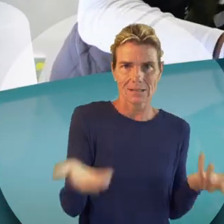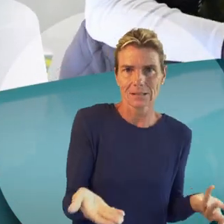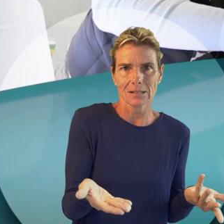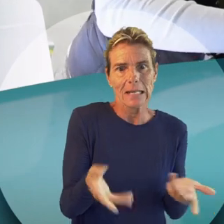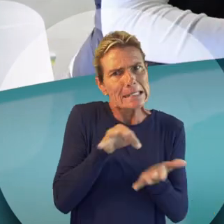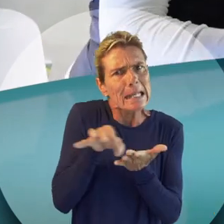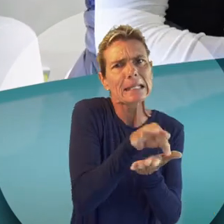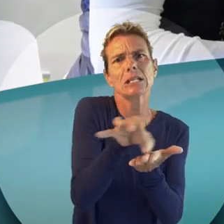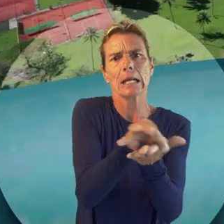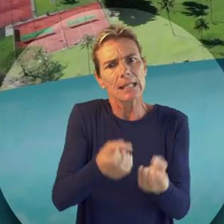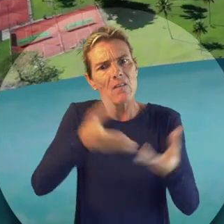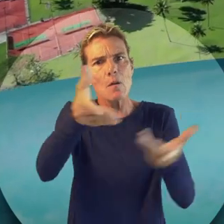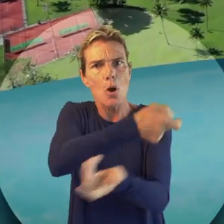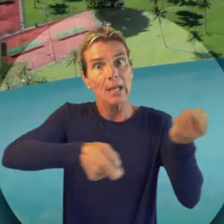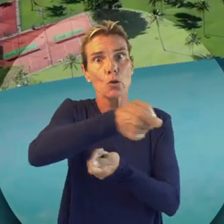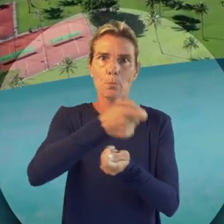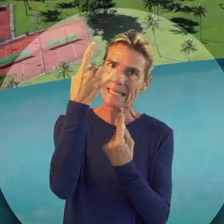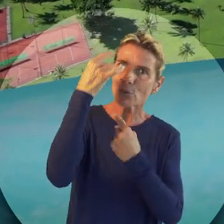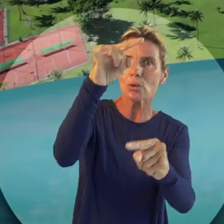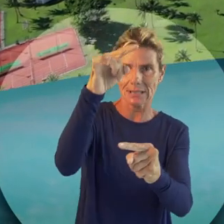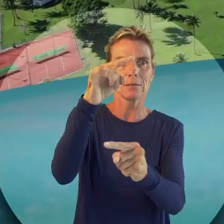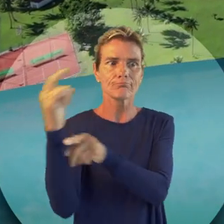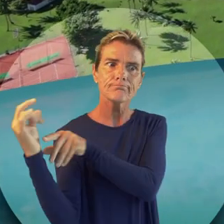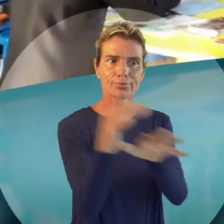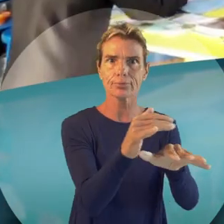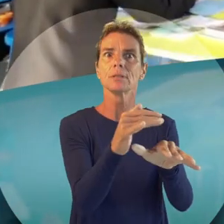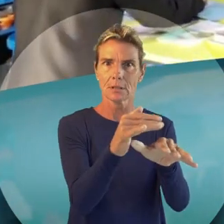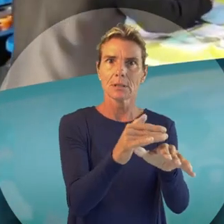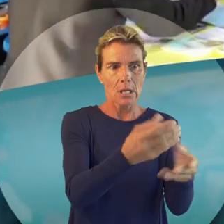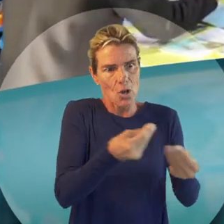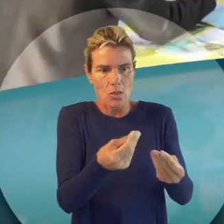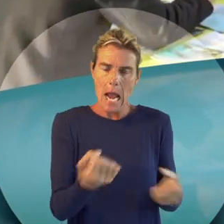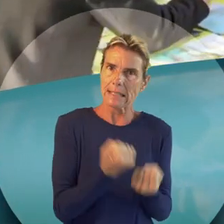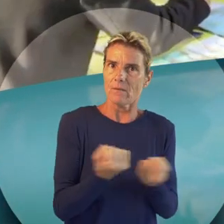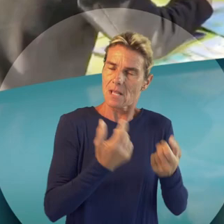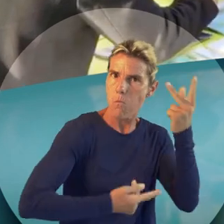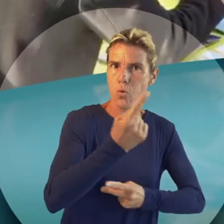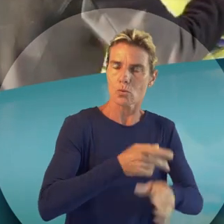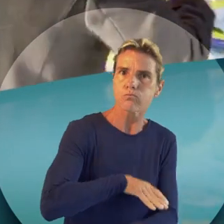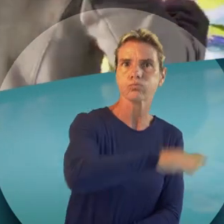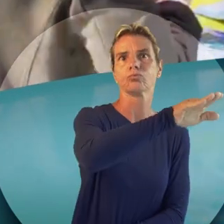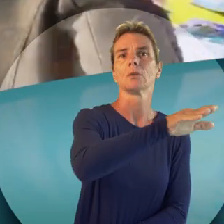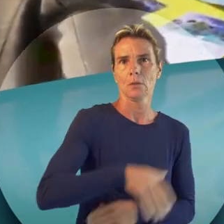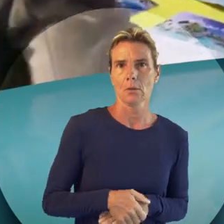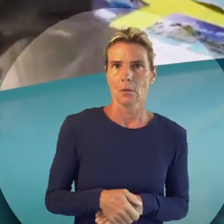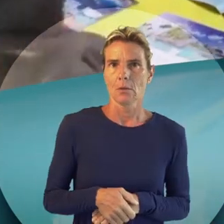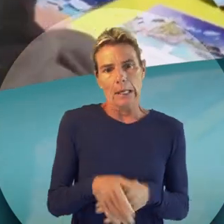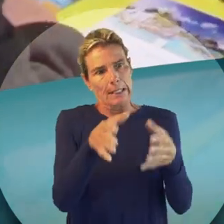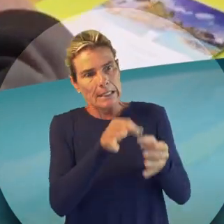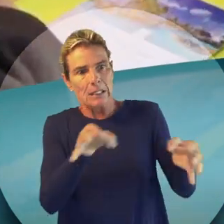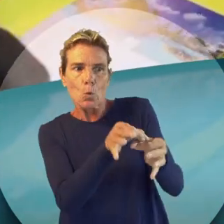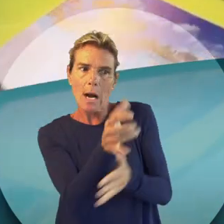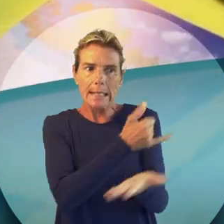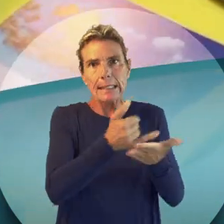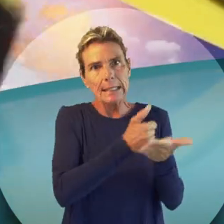Investir stratégiquement le développement économique touristique permettra de renforcer notre attractivité et de faire de